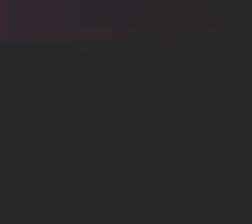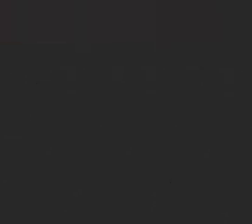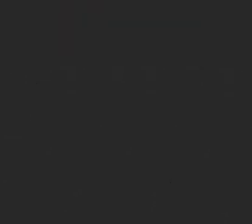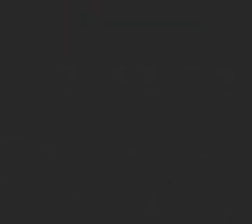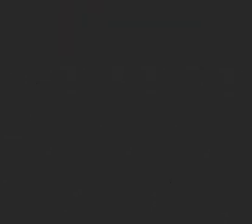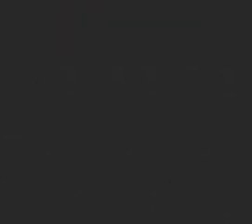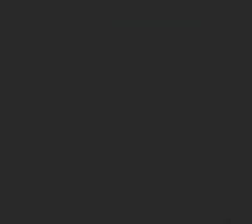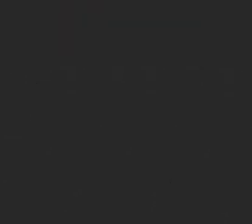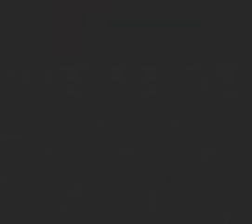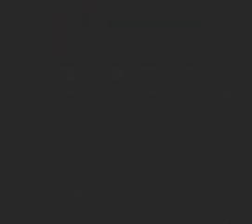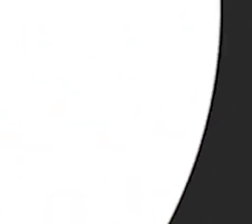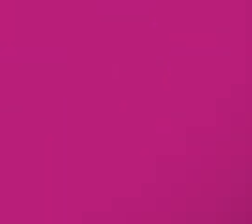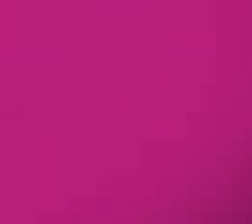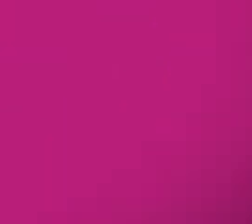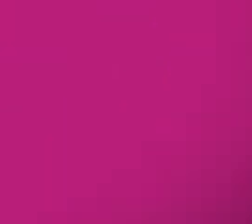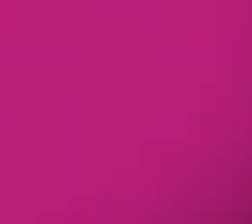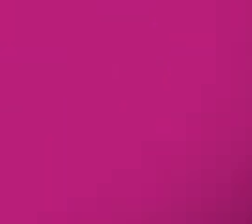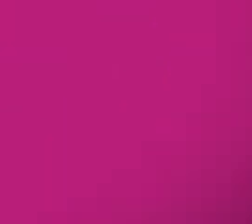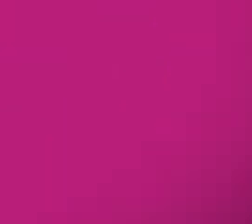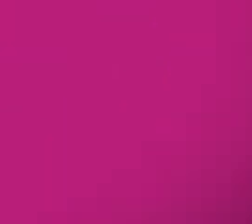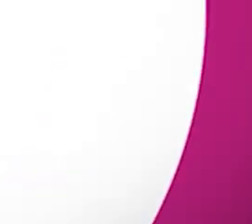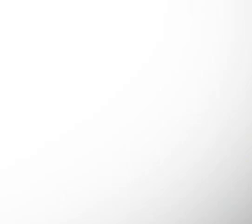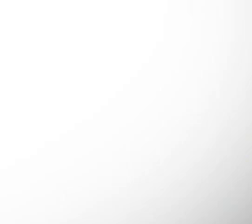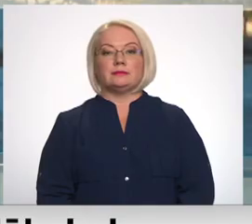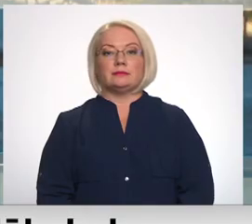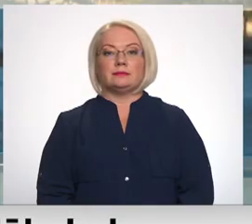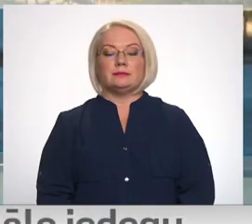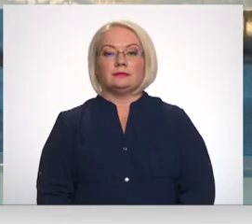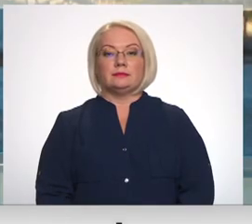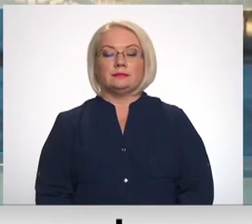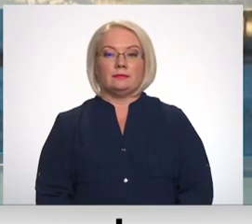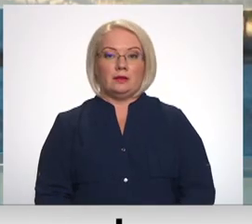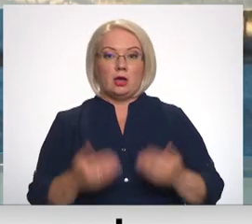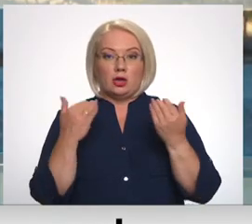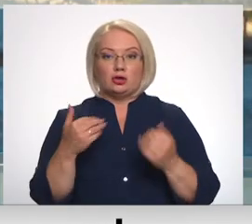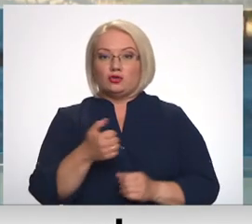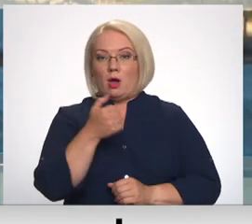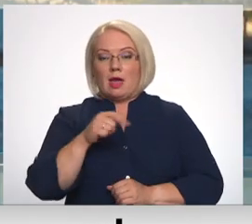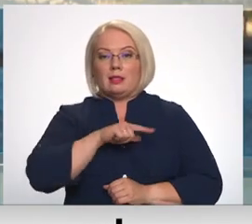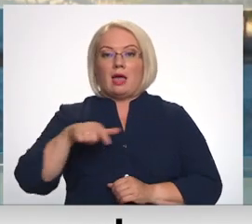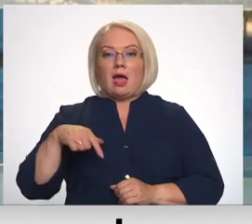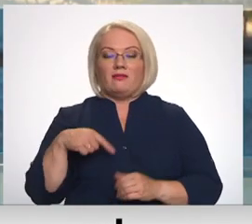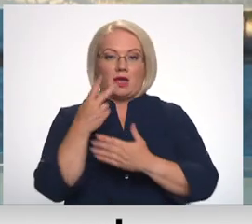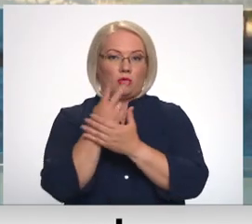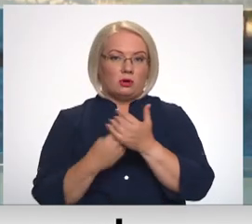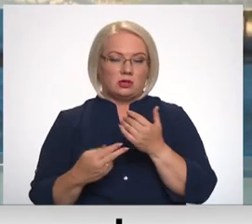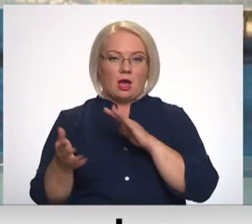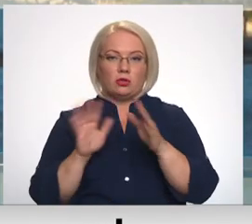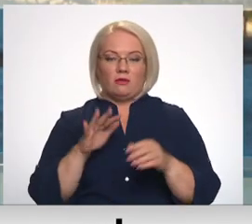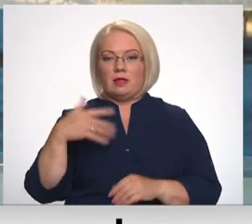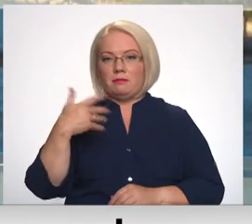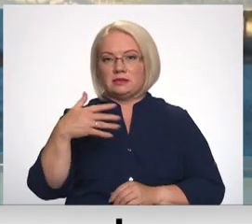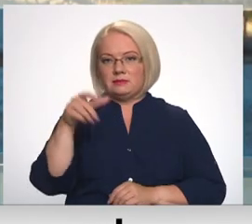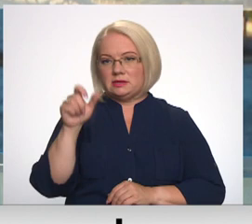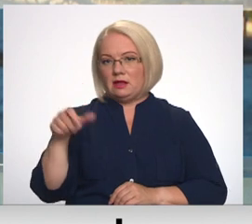Re, visi ēters ir te! Šogad Latvijā noslīkoši jau aptuveni 50